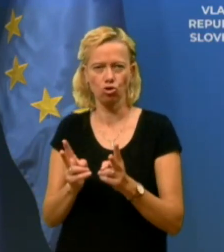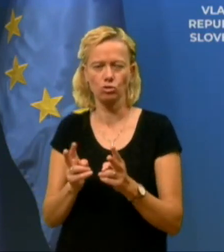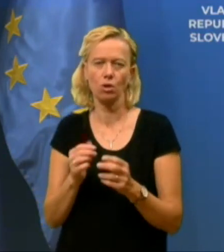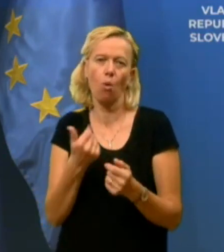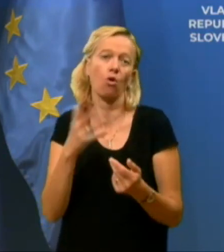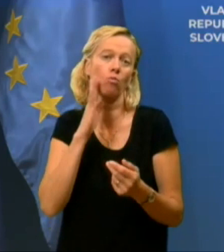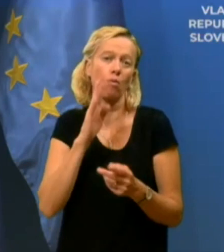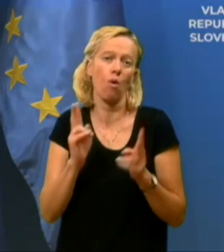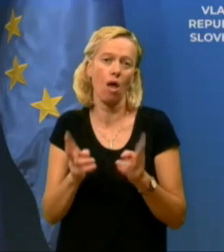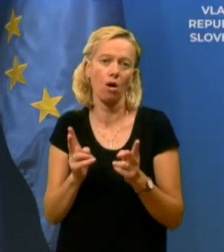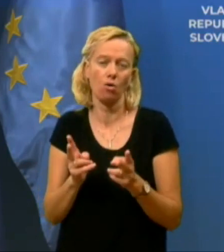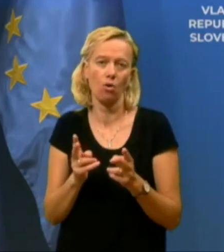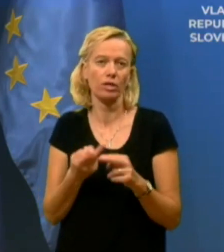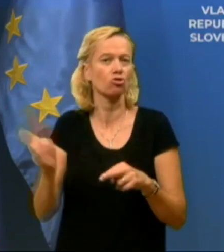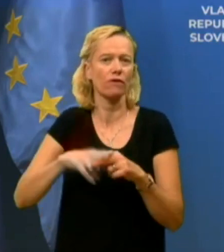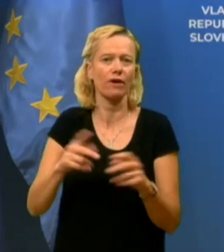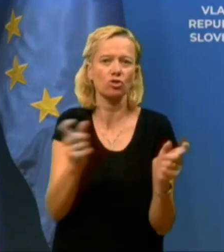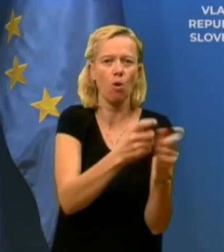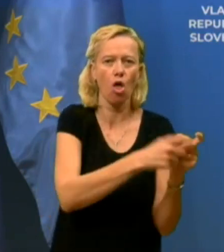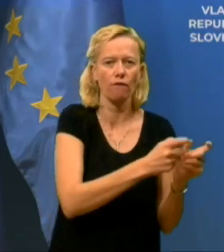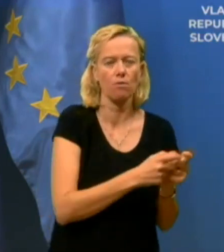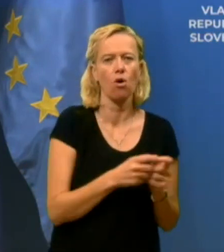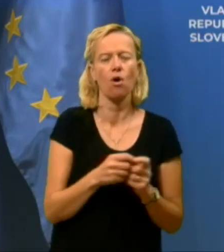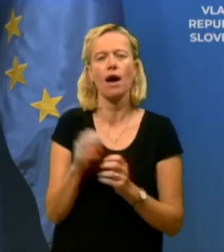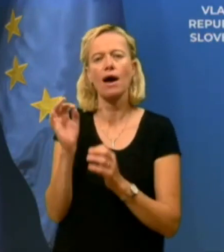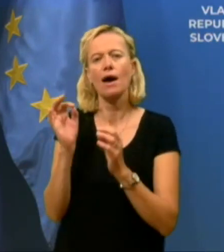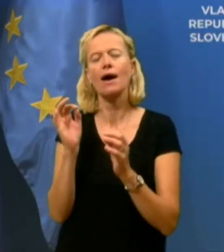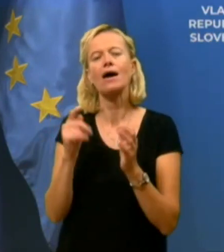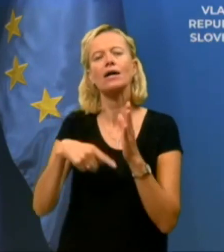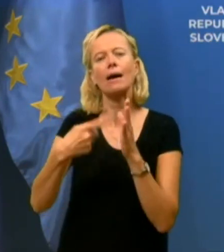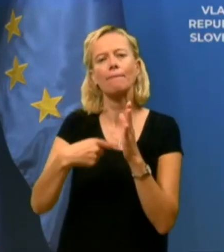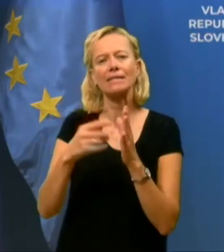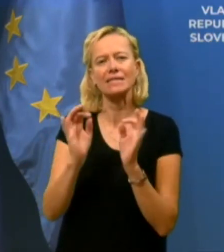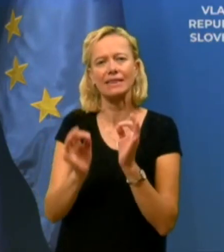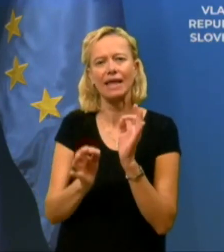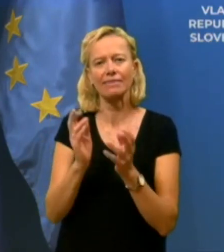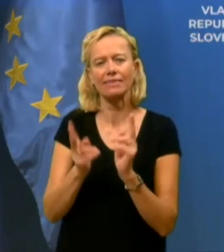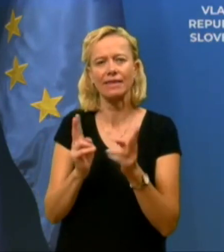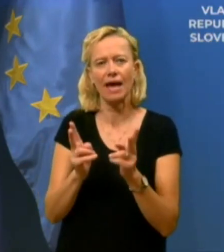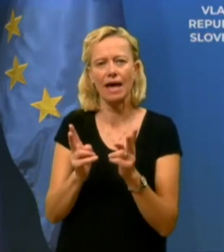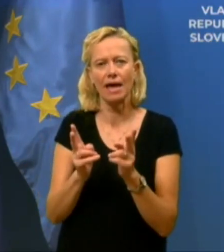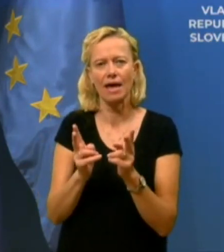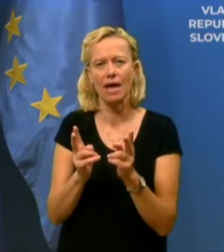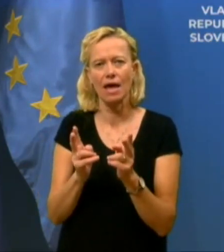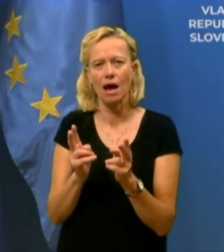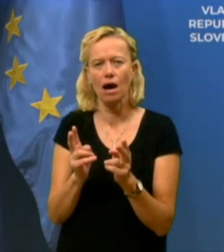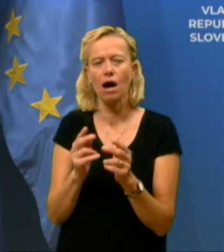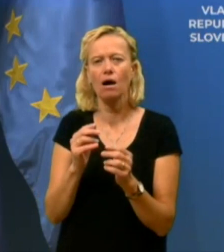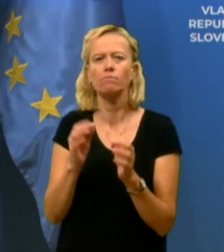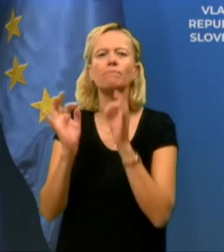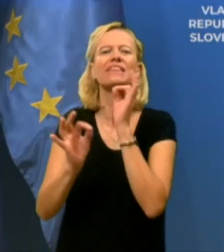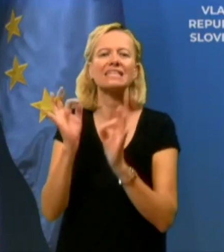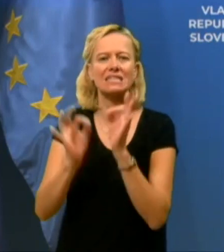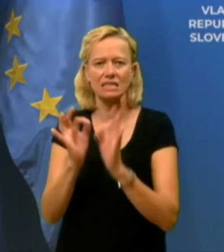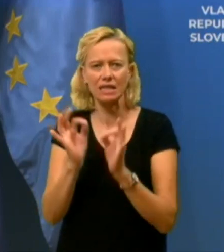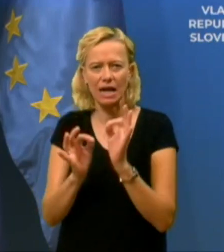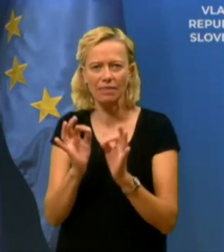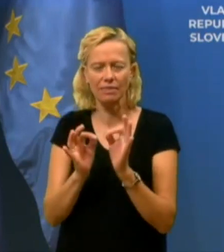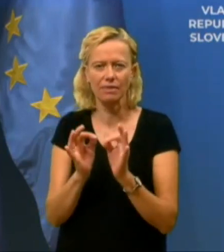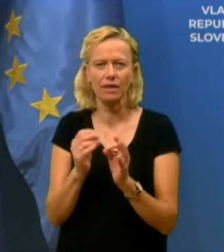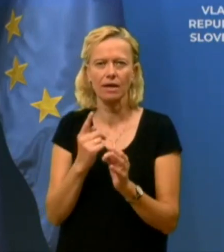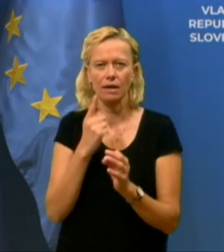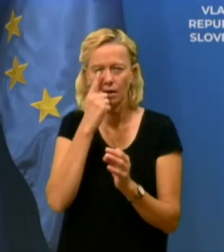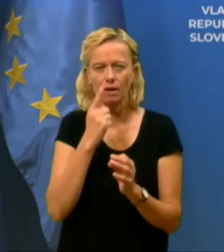lahko, da je čim več polovimo. Kapacitete testiranja še enkrat, kapacitete v stopnih točk, da se pride do brisa, kapacitete primara, da to